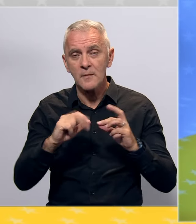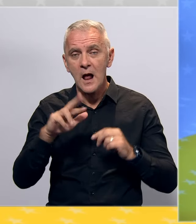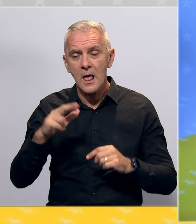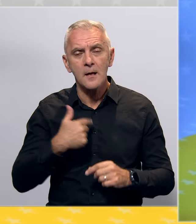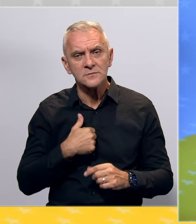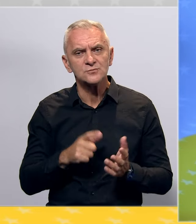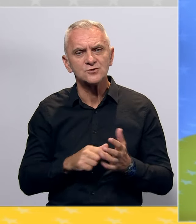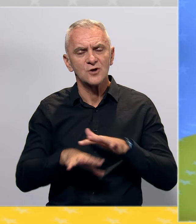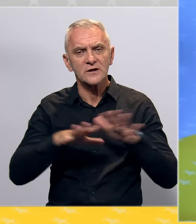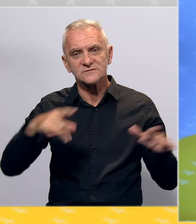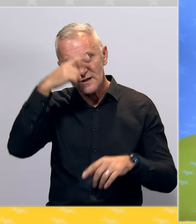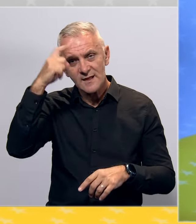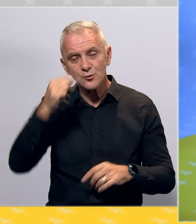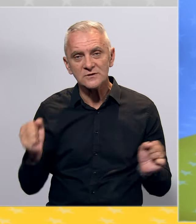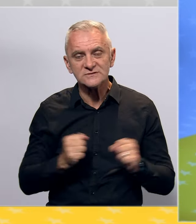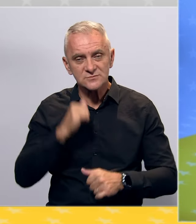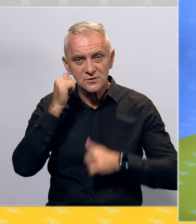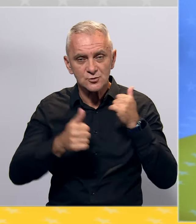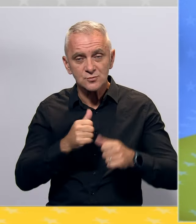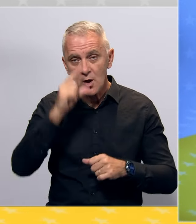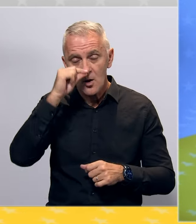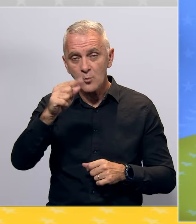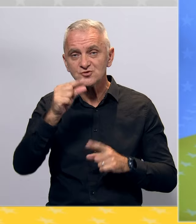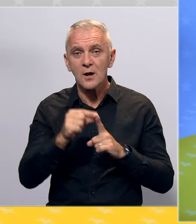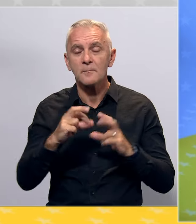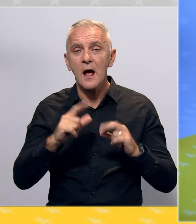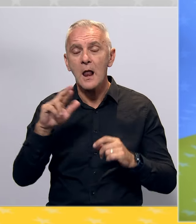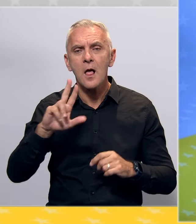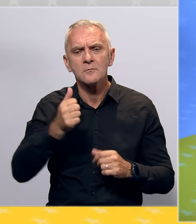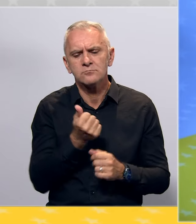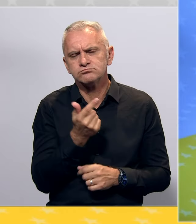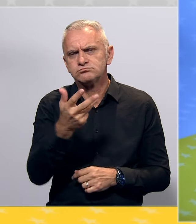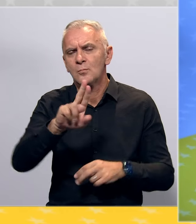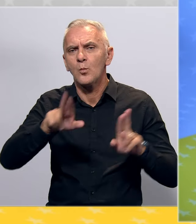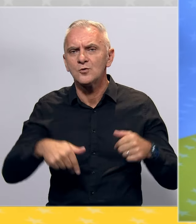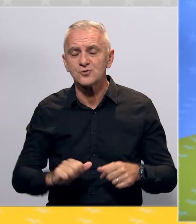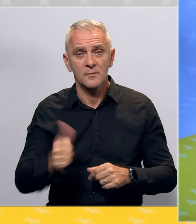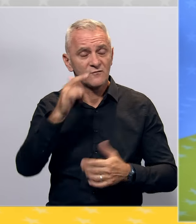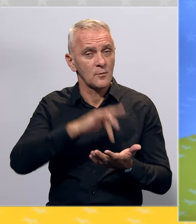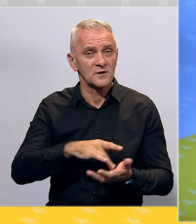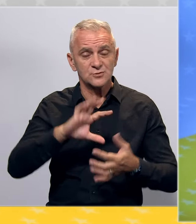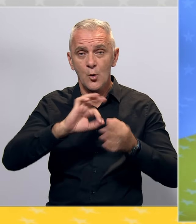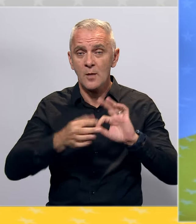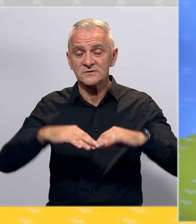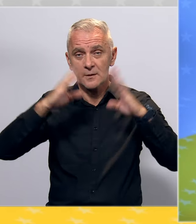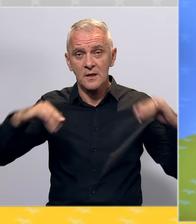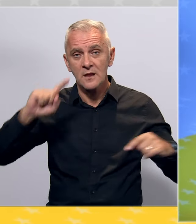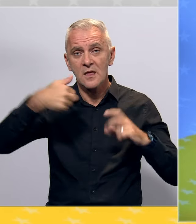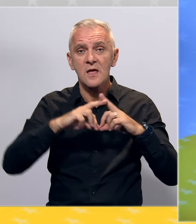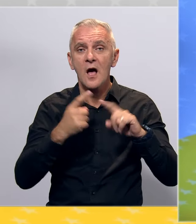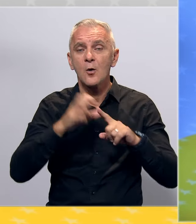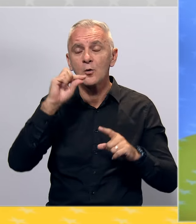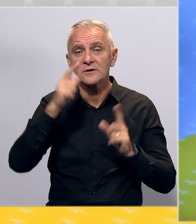ćemo se za razvoj ljetnog i zimskog turizma, jer opština Pale raspolaže brojnim resursima. Na prvom mjestu tu je Olimpijska planina